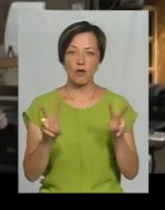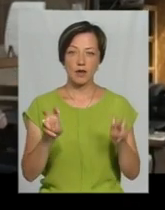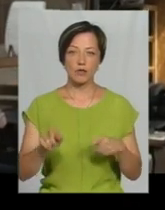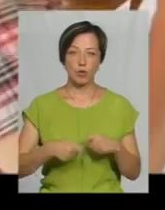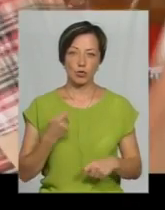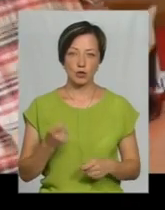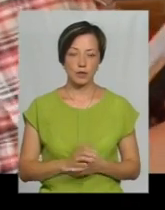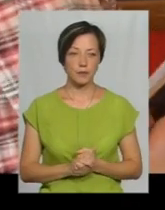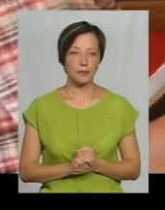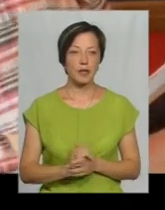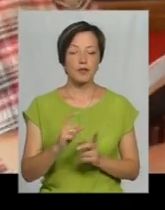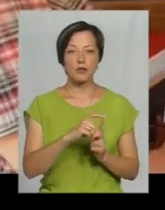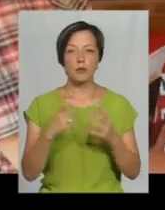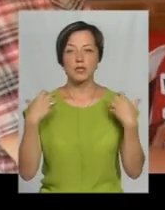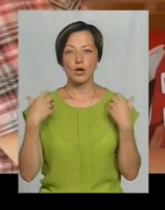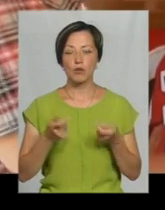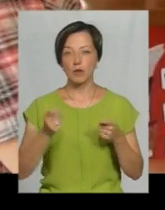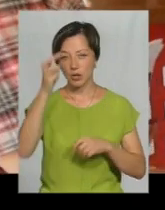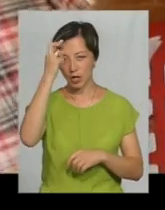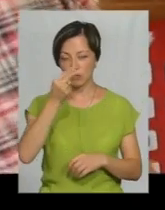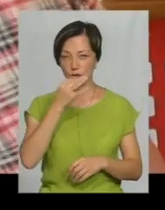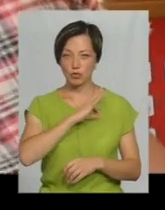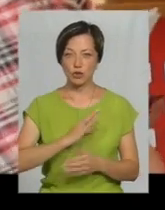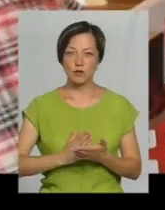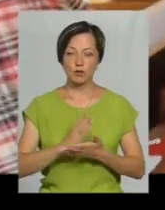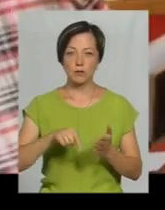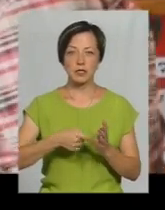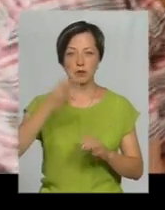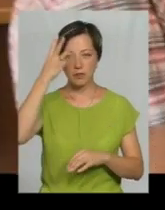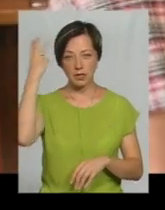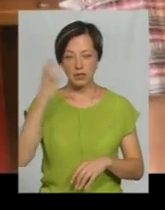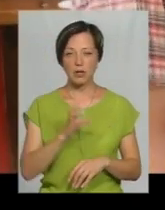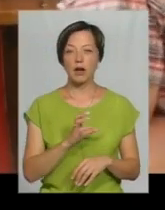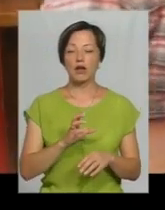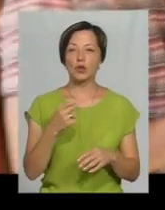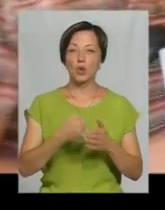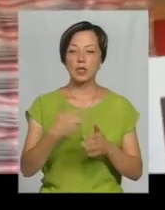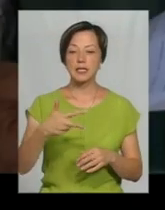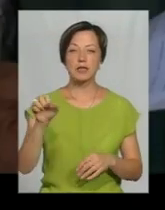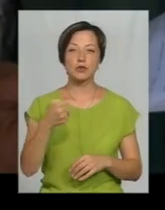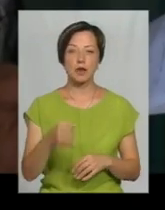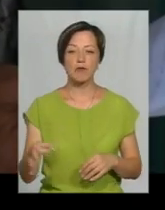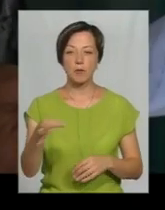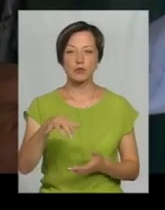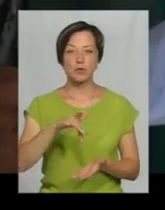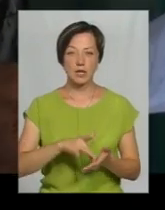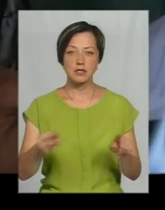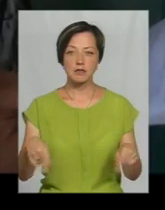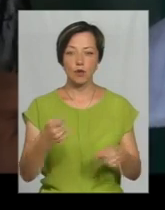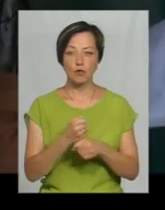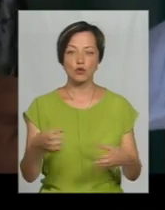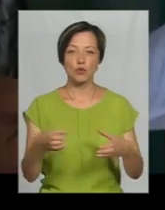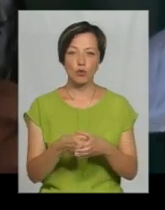правопорушення. За словами начальника управління Держпродспоживслужби у місті Хмельничкому Сергія Качина, до 30 серпня в обласному центрі створять